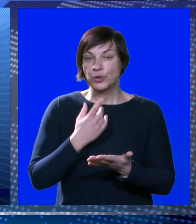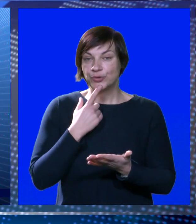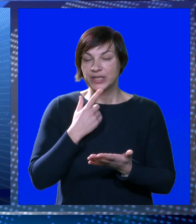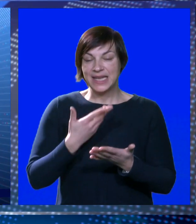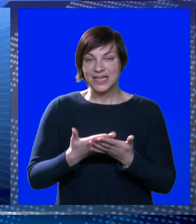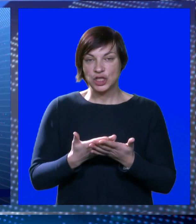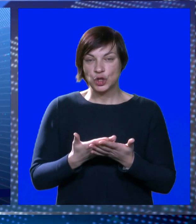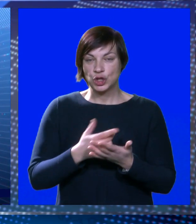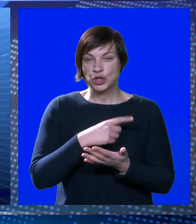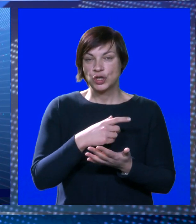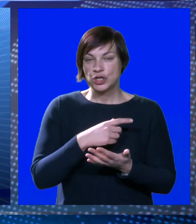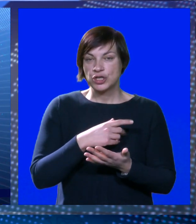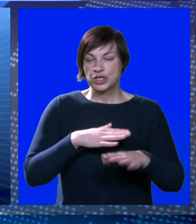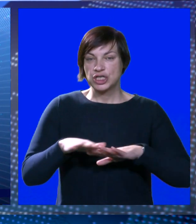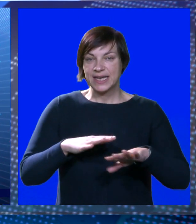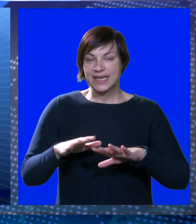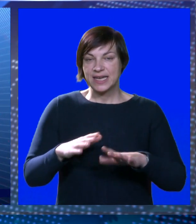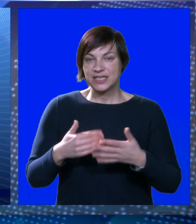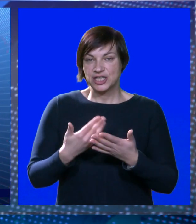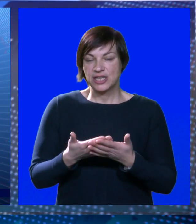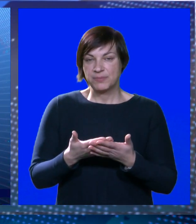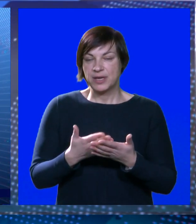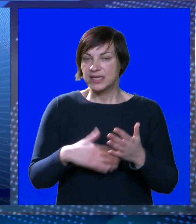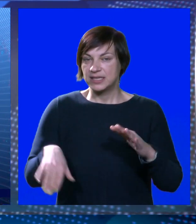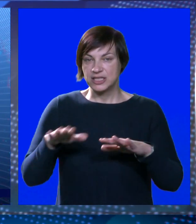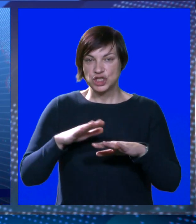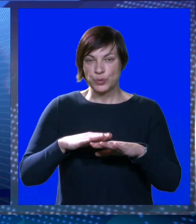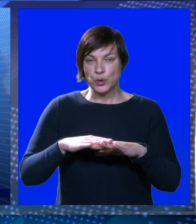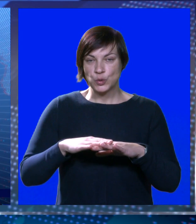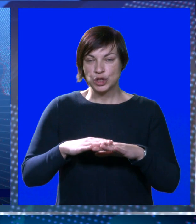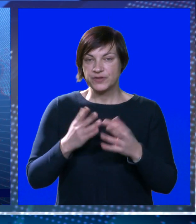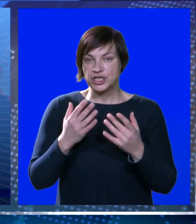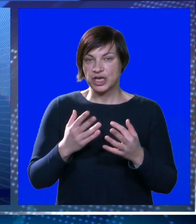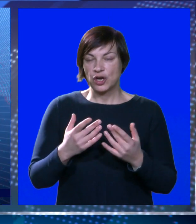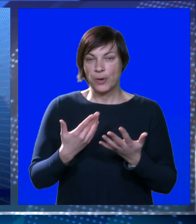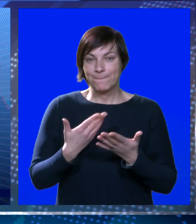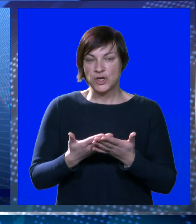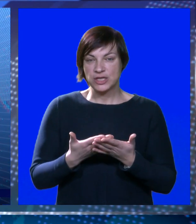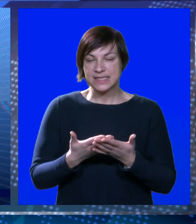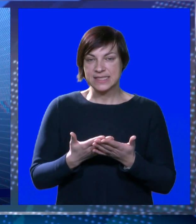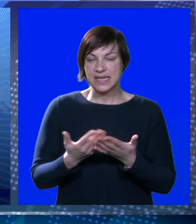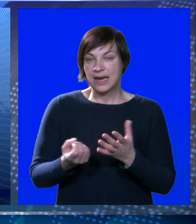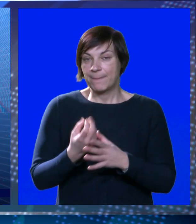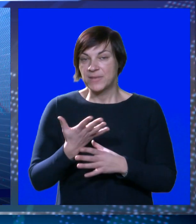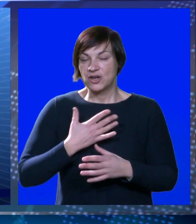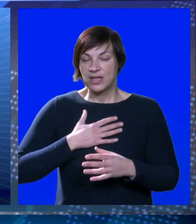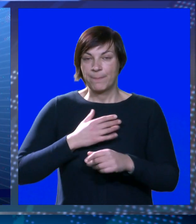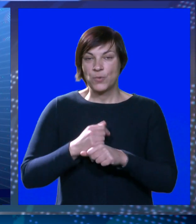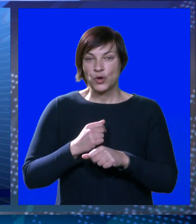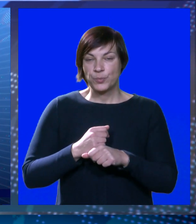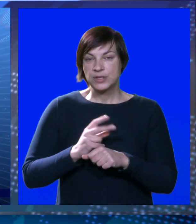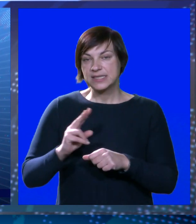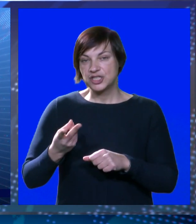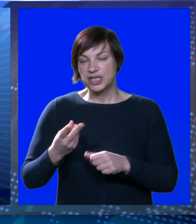netko ko će ljudima dati što je moguće više, koliko bude procjena da radi o prirode mog posla,